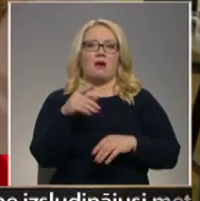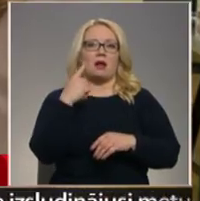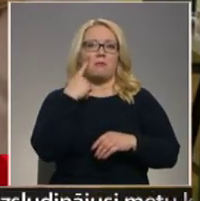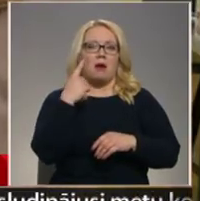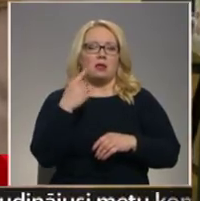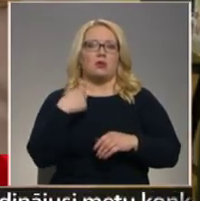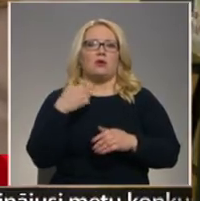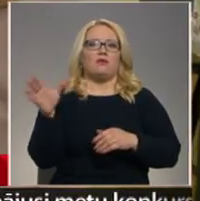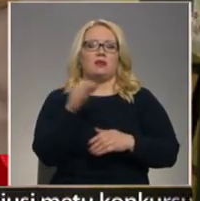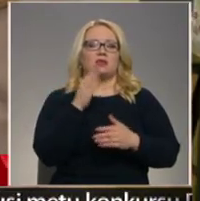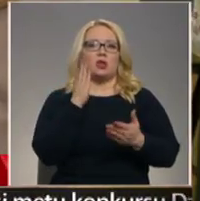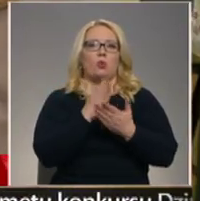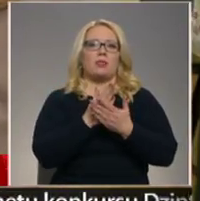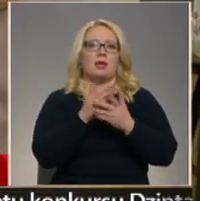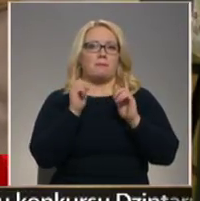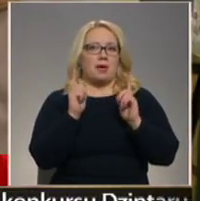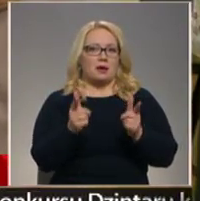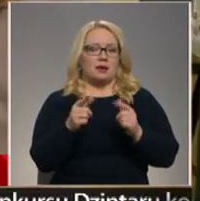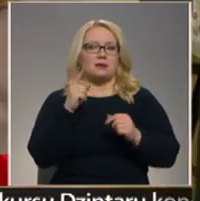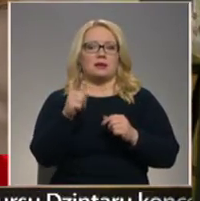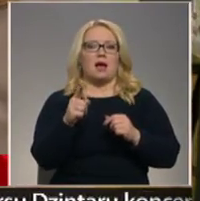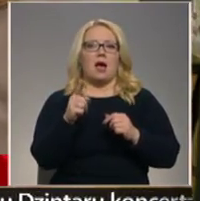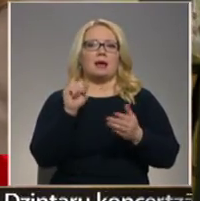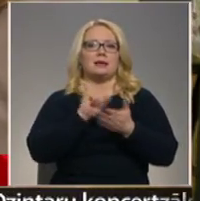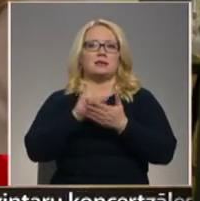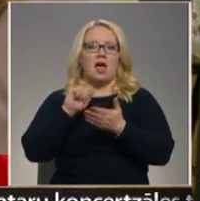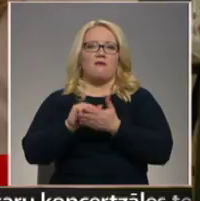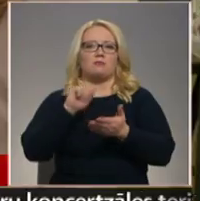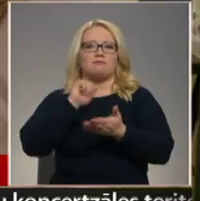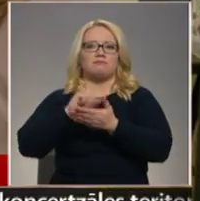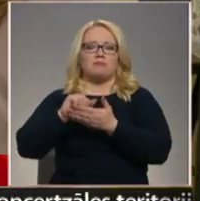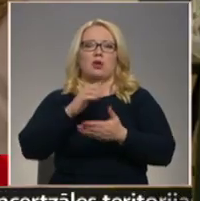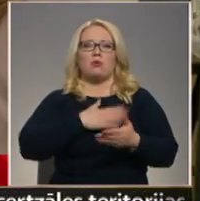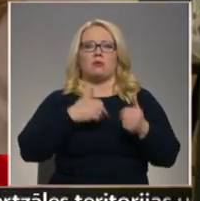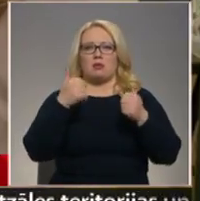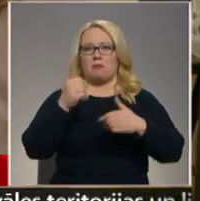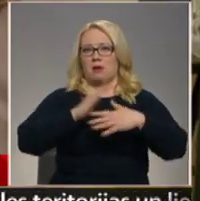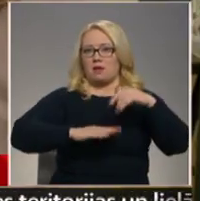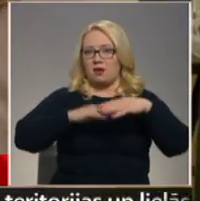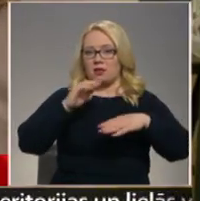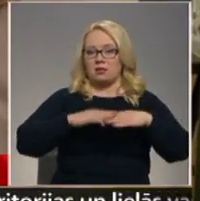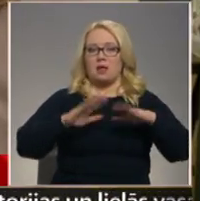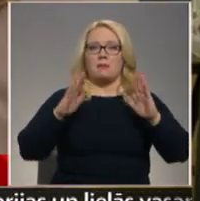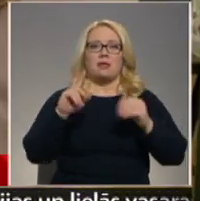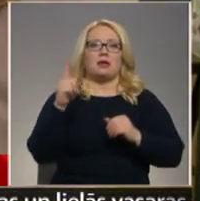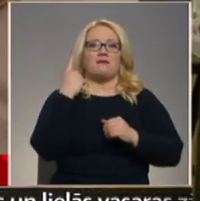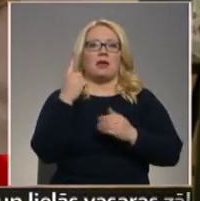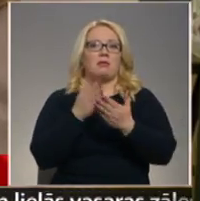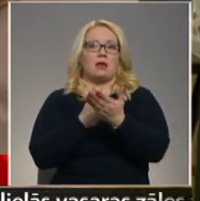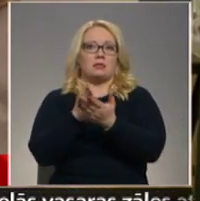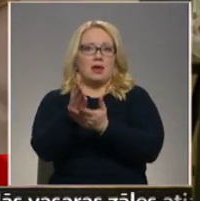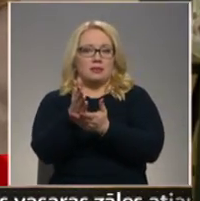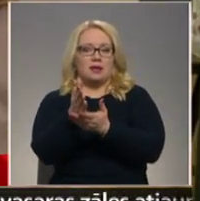noteikti piekritīs, ka izdevuma poligrāfiskā kvalitāte iespiedumus ir ārkārtīgi labs. Bet ir viena tendence,